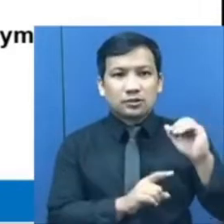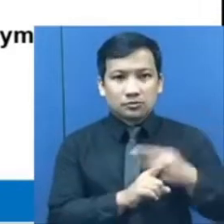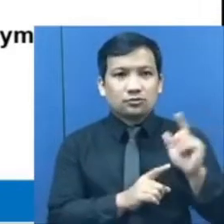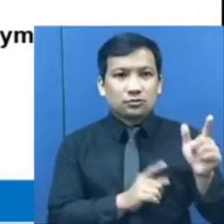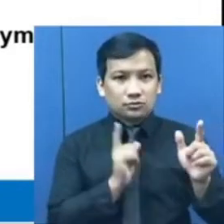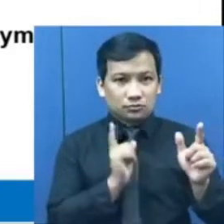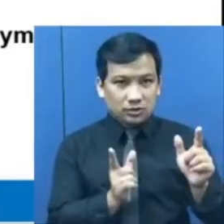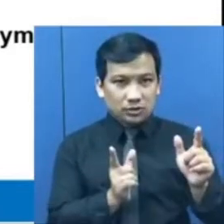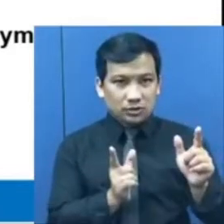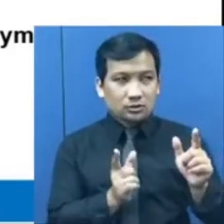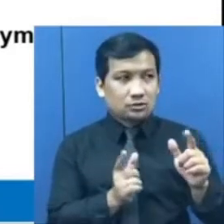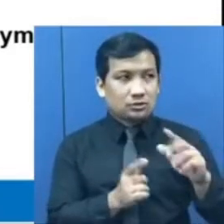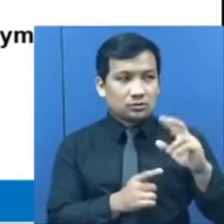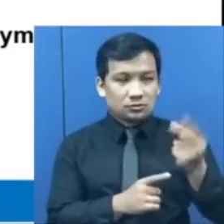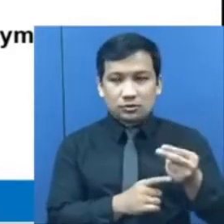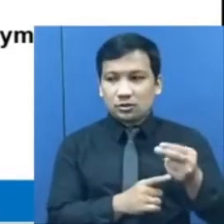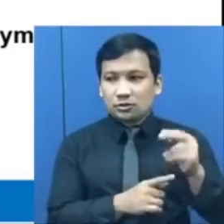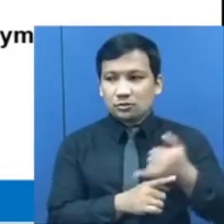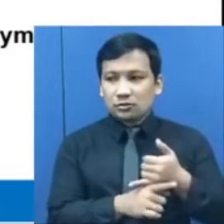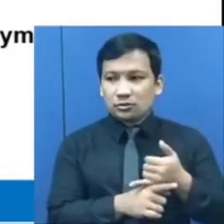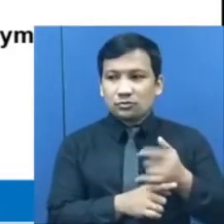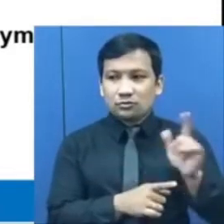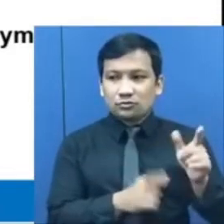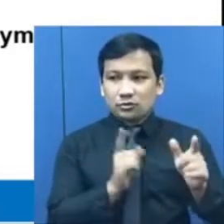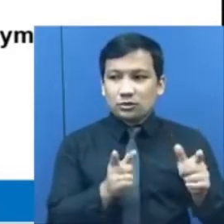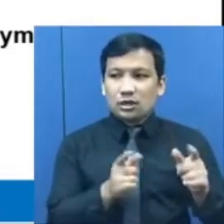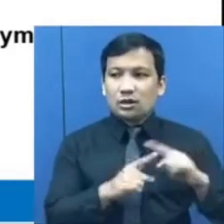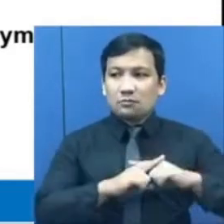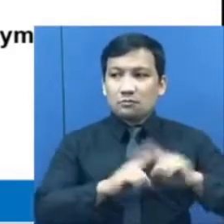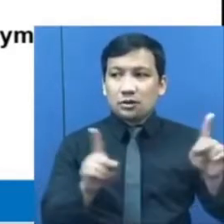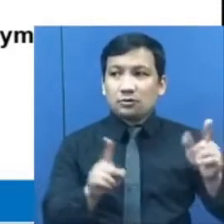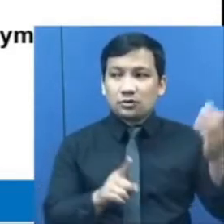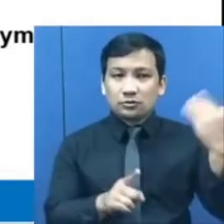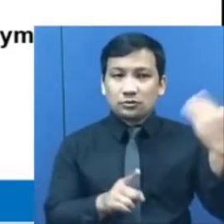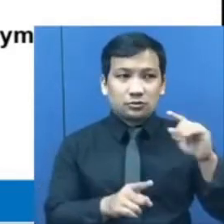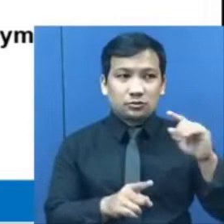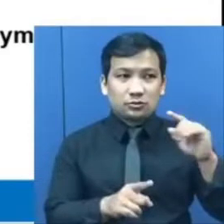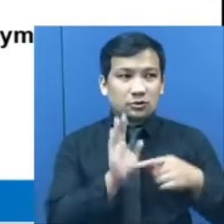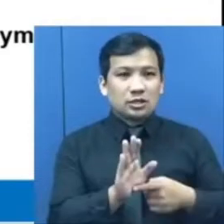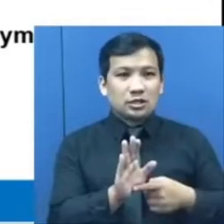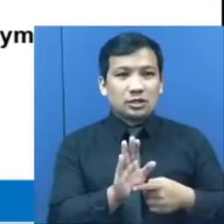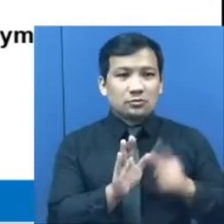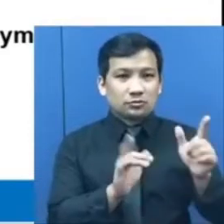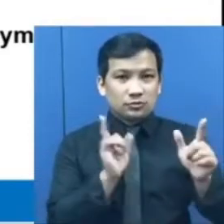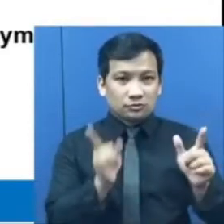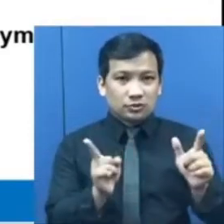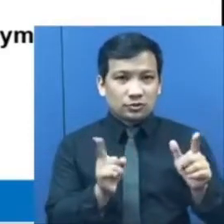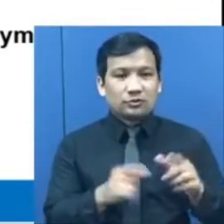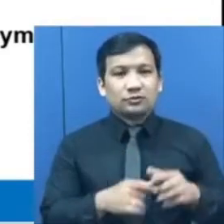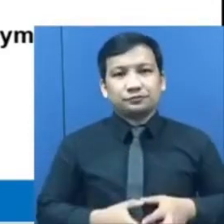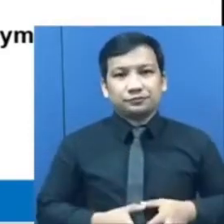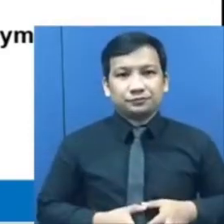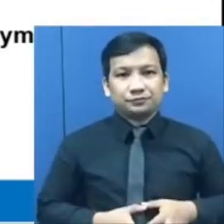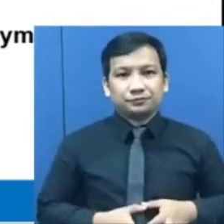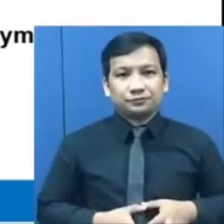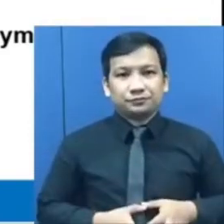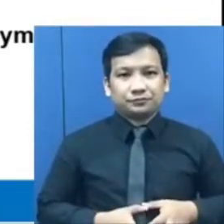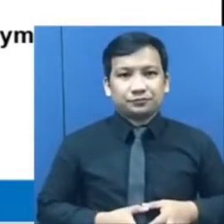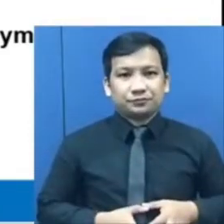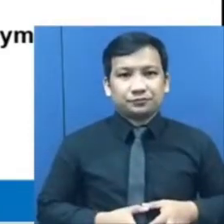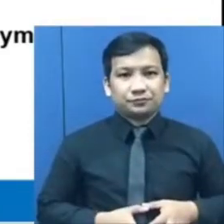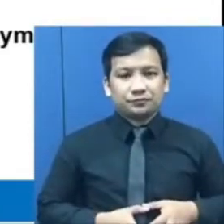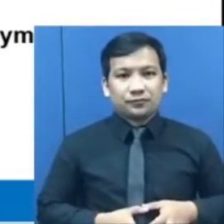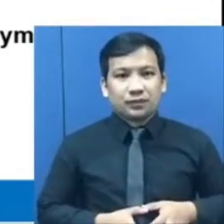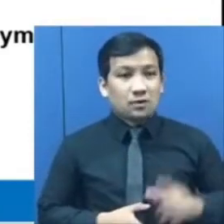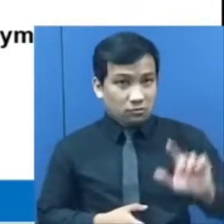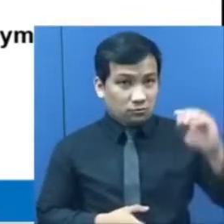hanggang Hunyo 2021, maliban noong Oktubre 2020 at Abril 2021. Ito ay bumaba